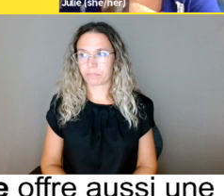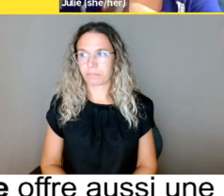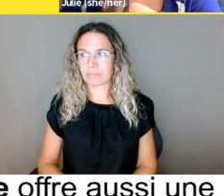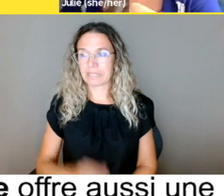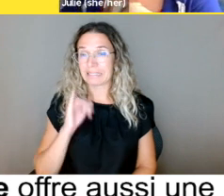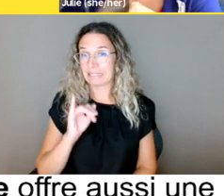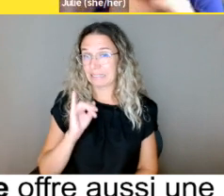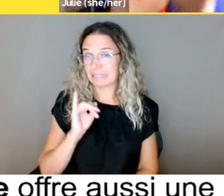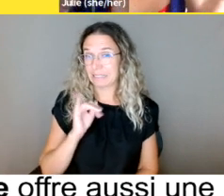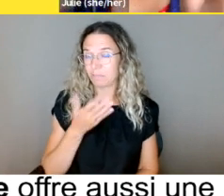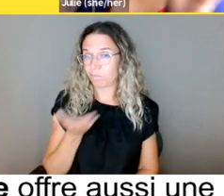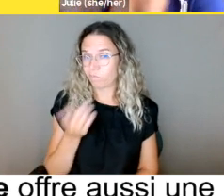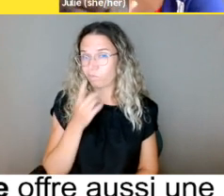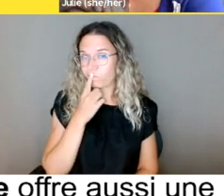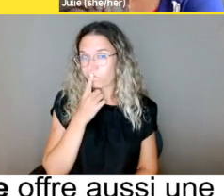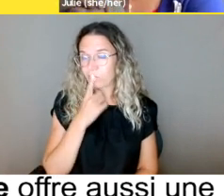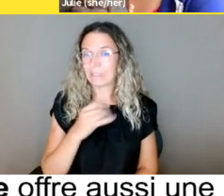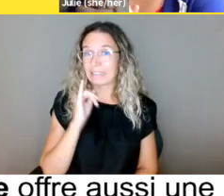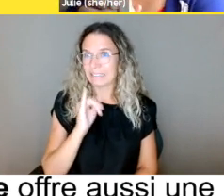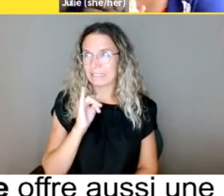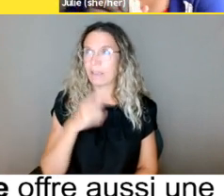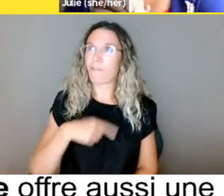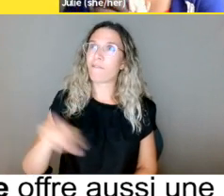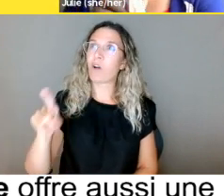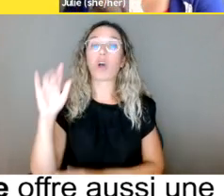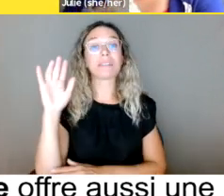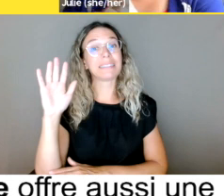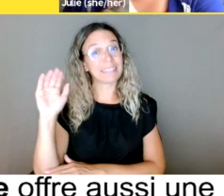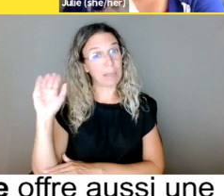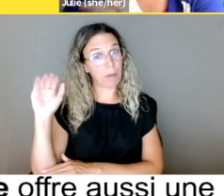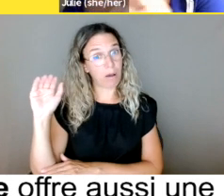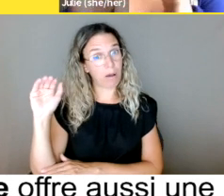mon handicap. Par contre, si vous